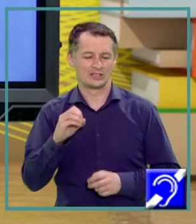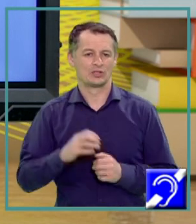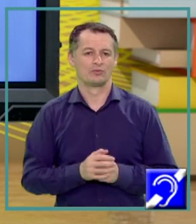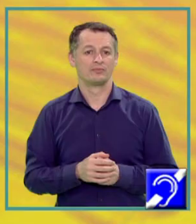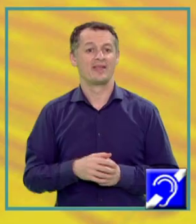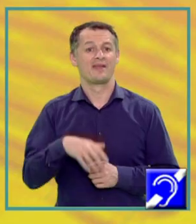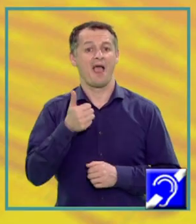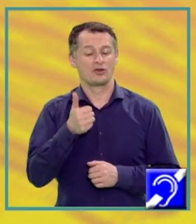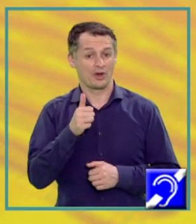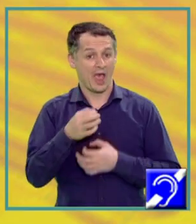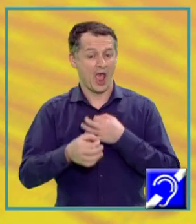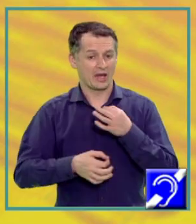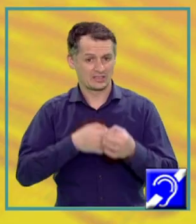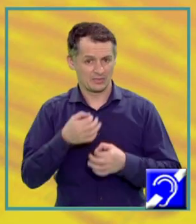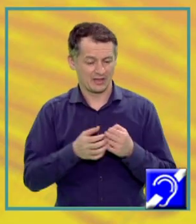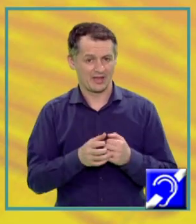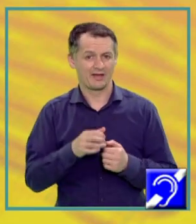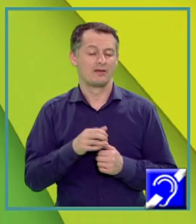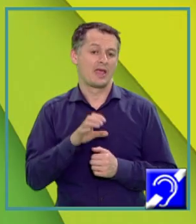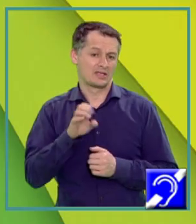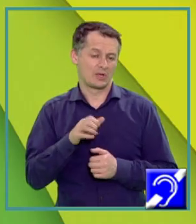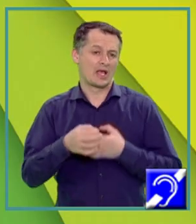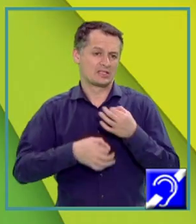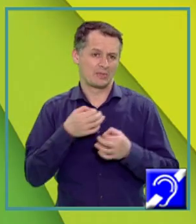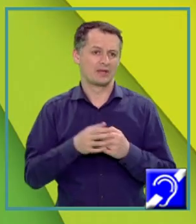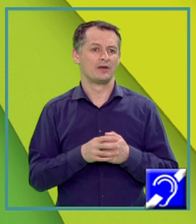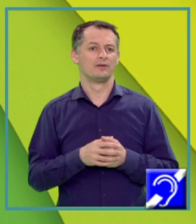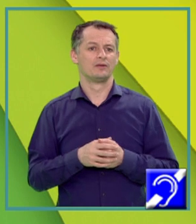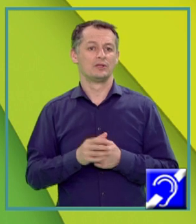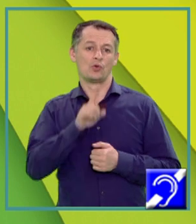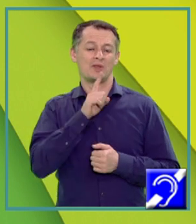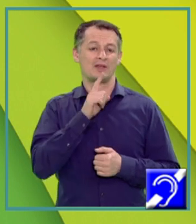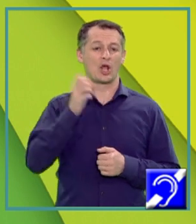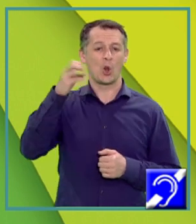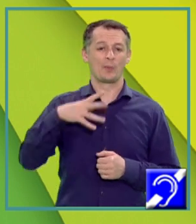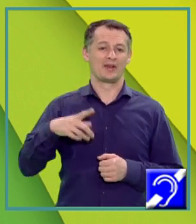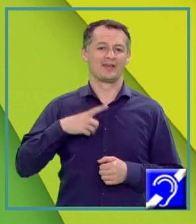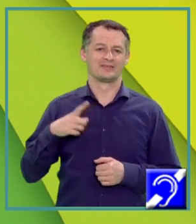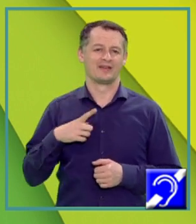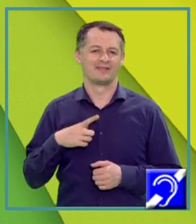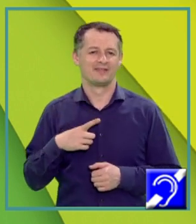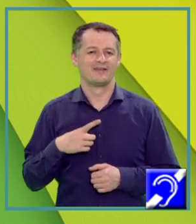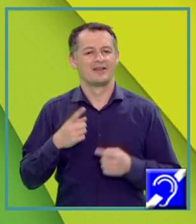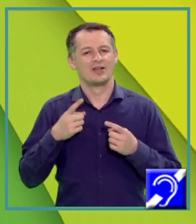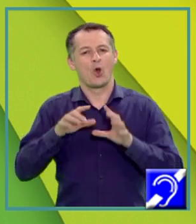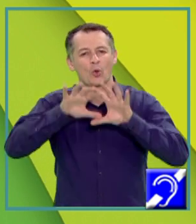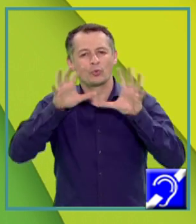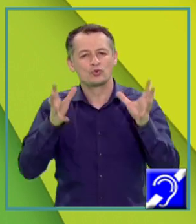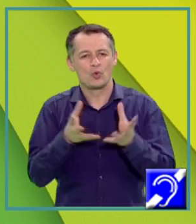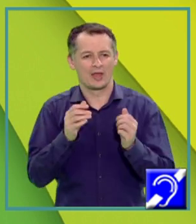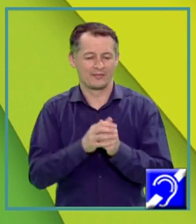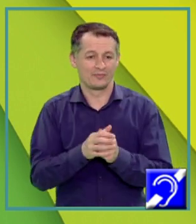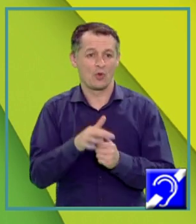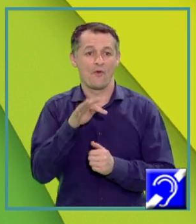explicat legile efectului fotoelectric extern considerând că lumina este de natură corpusculară. Un foton